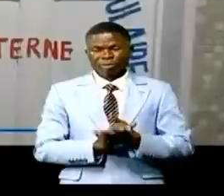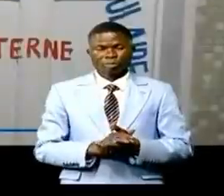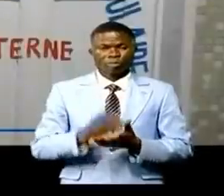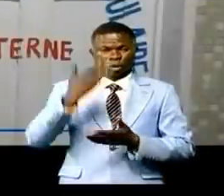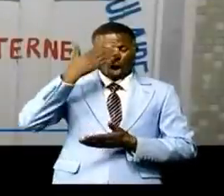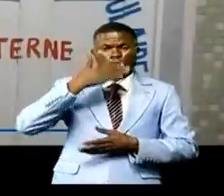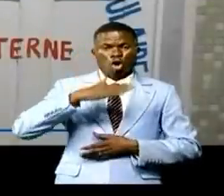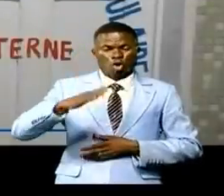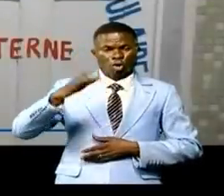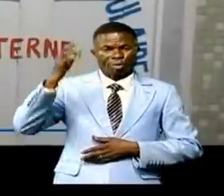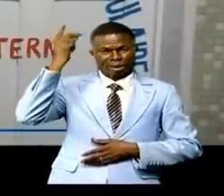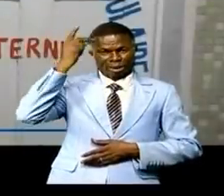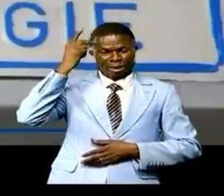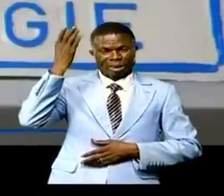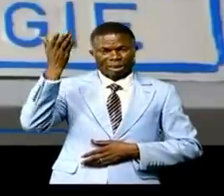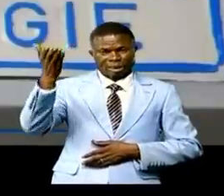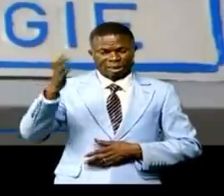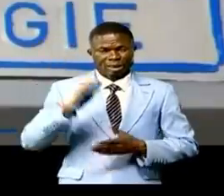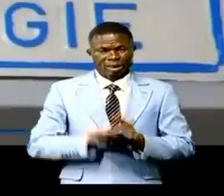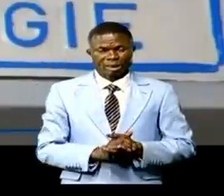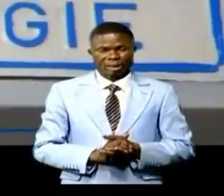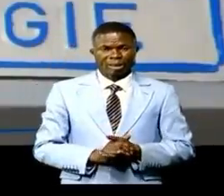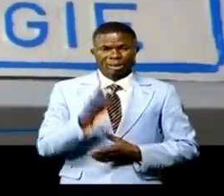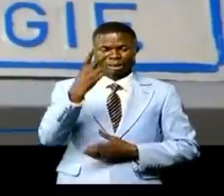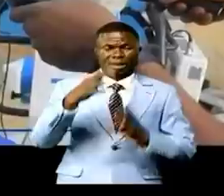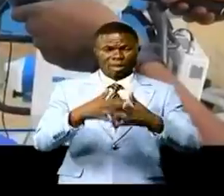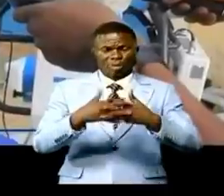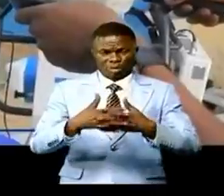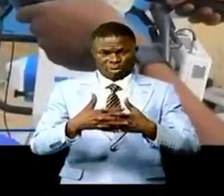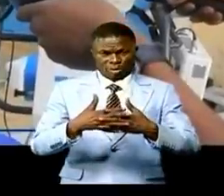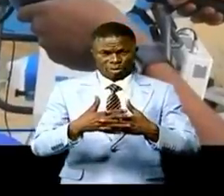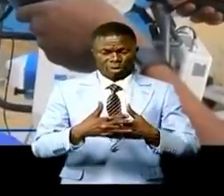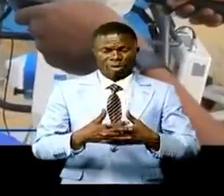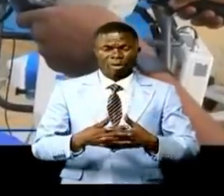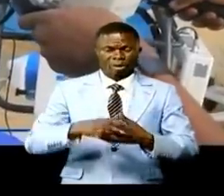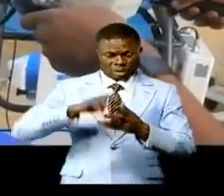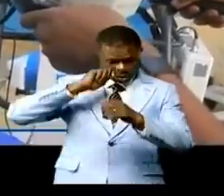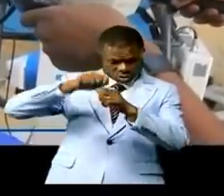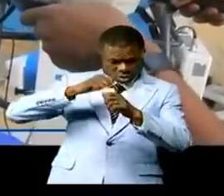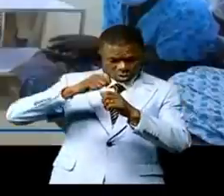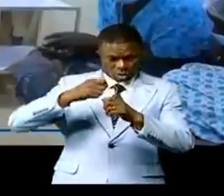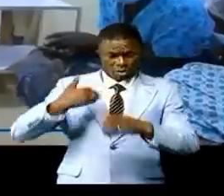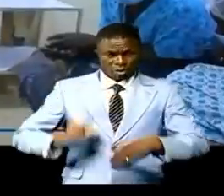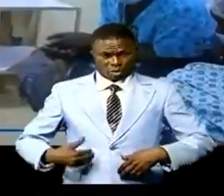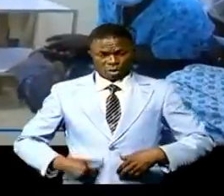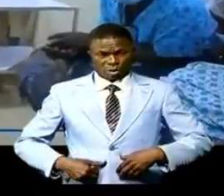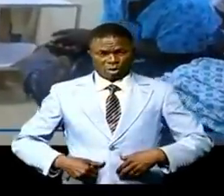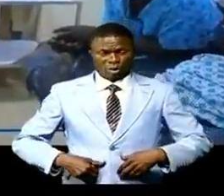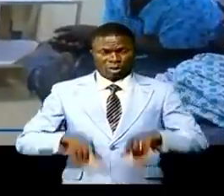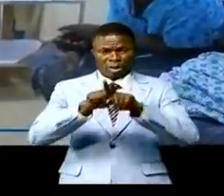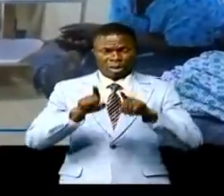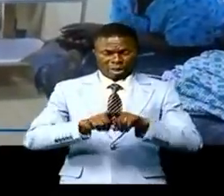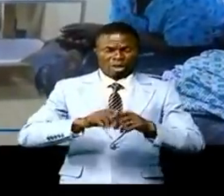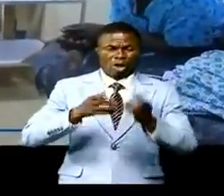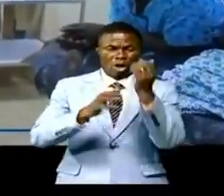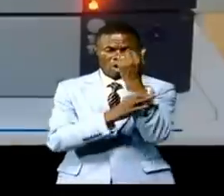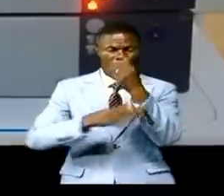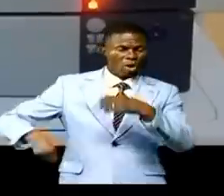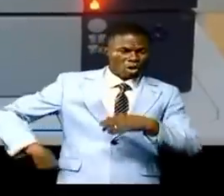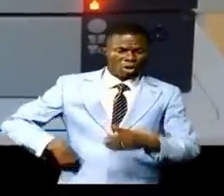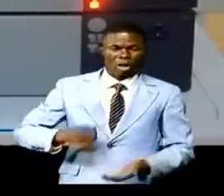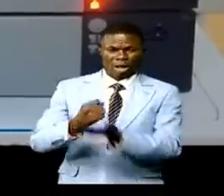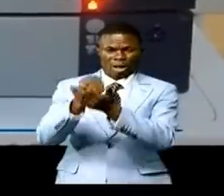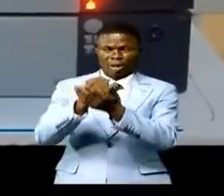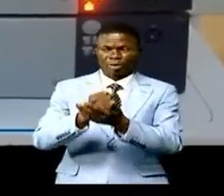universitaires de Kinshasa ces deux appareils notamment le microscope opératoire et la colonne endoscopie vont permettre